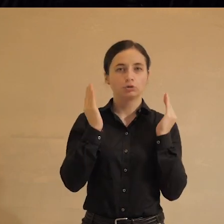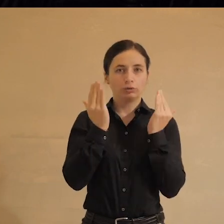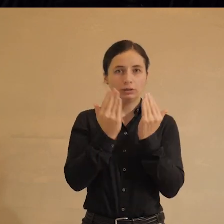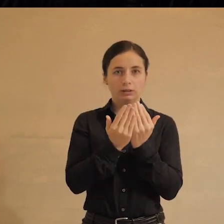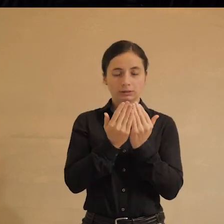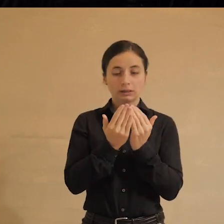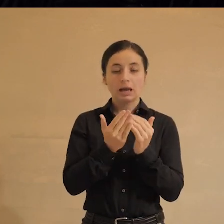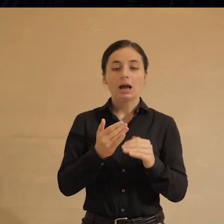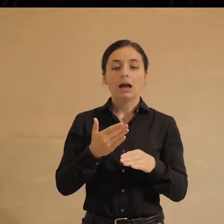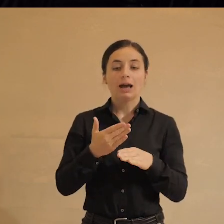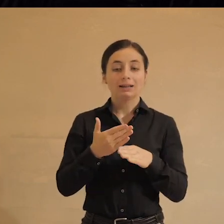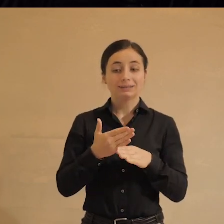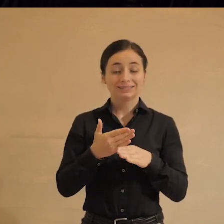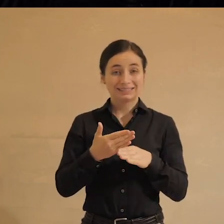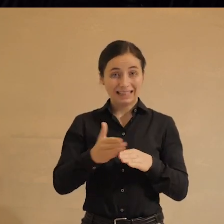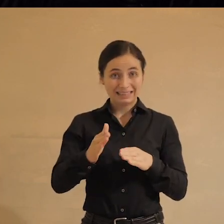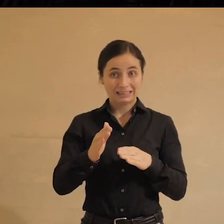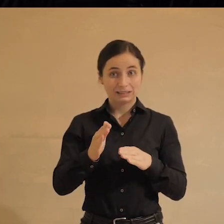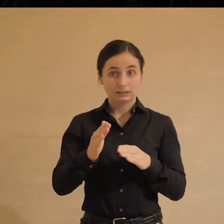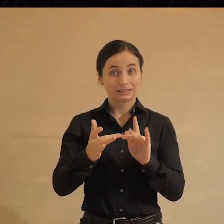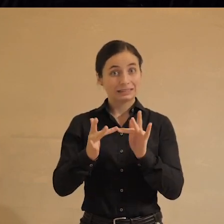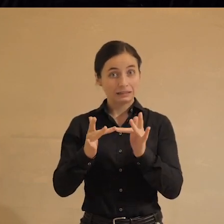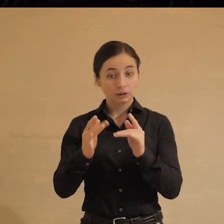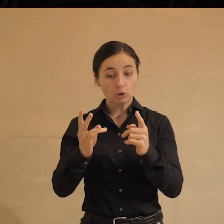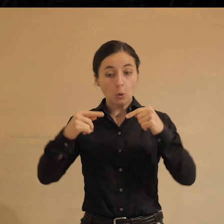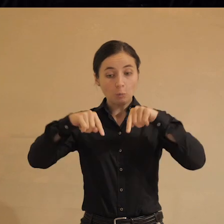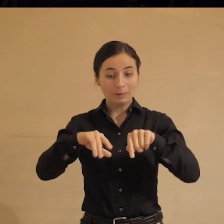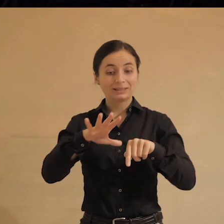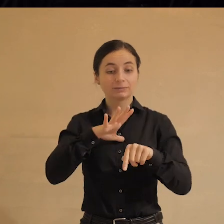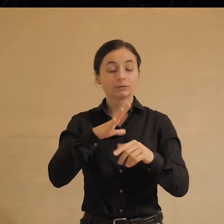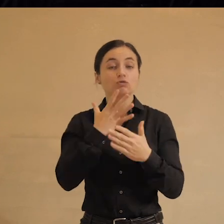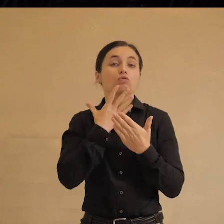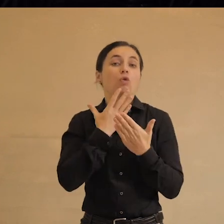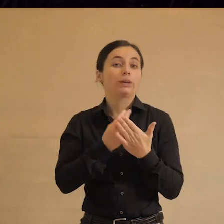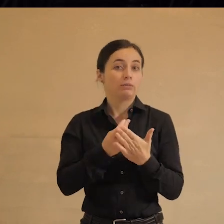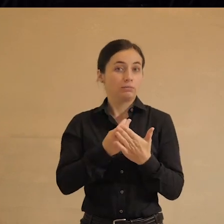то есть отрезать свой кусок интернета, чтобы его не отключать, но он был бы только свой.